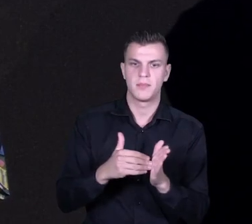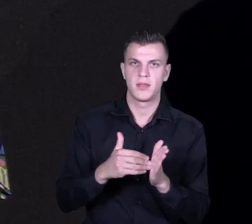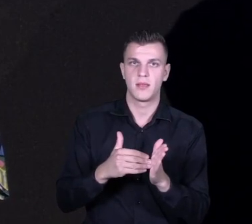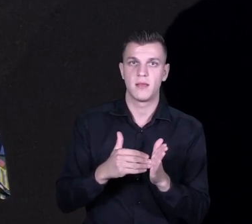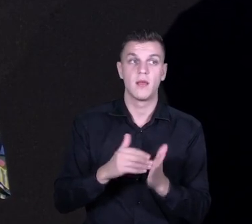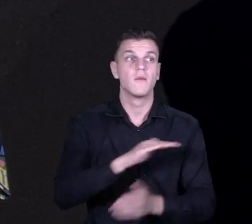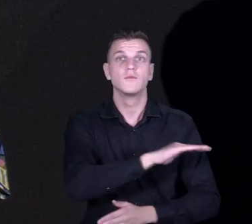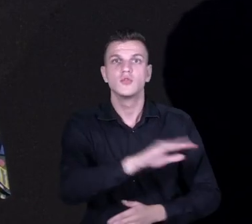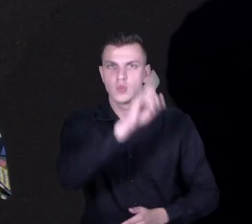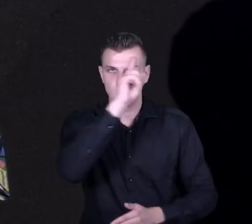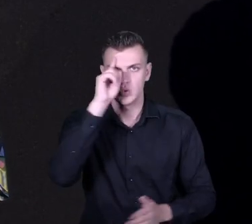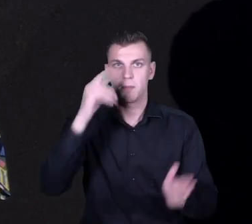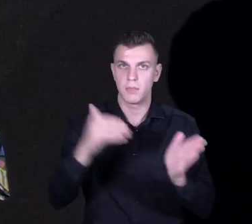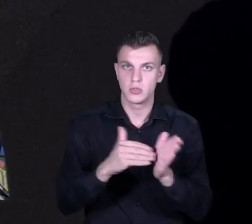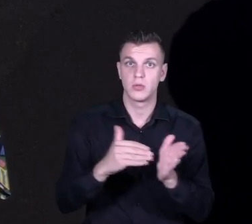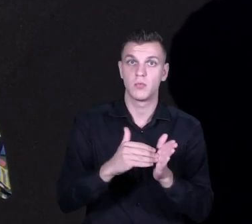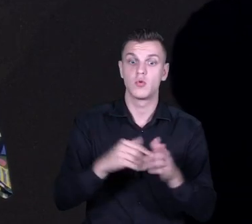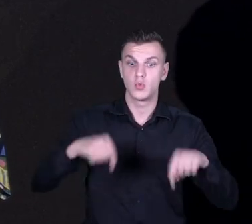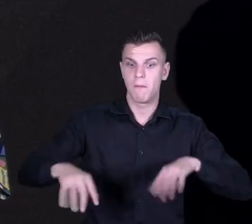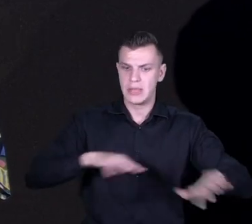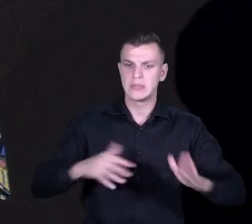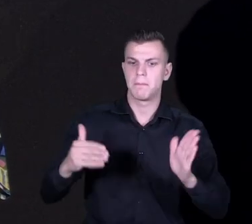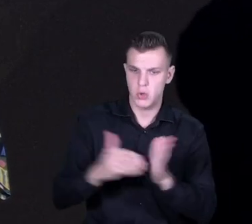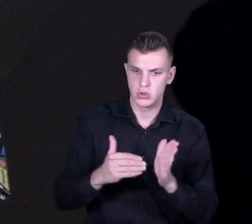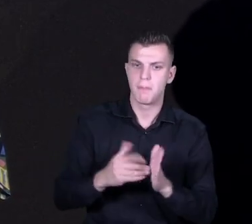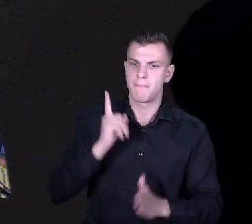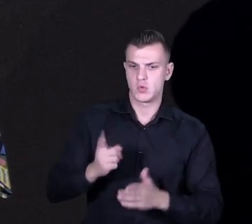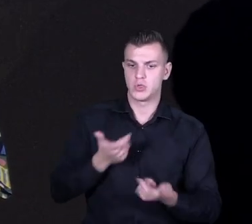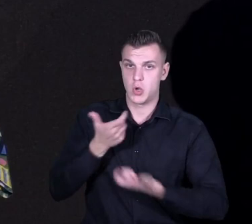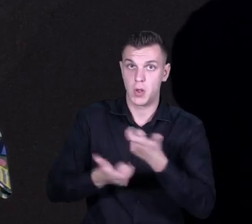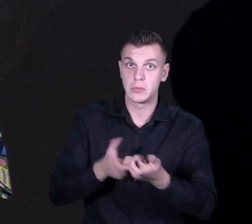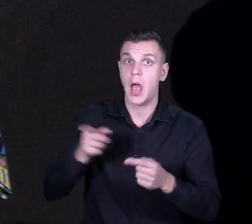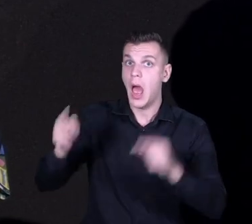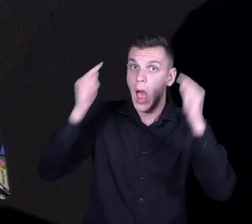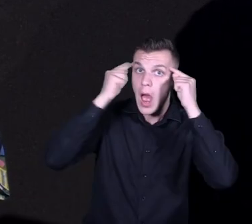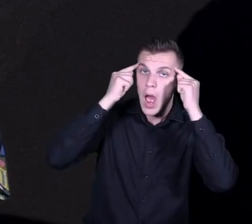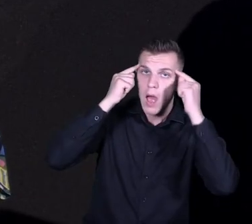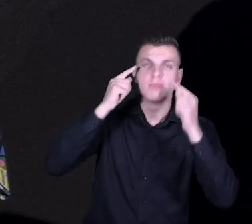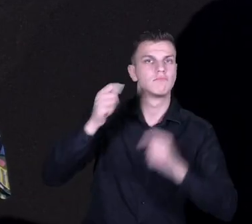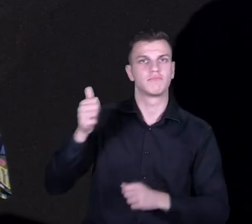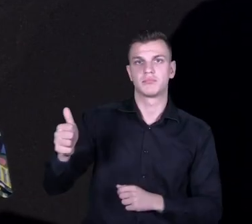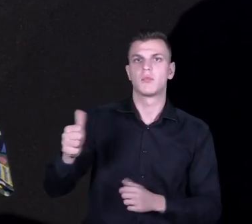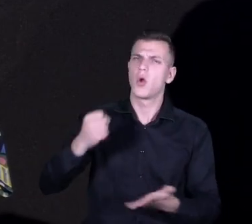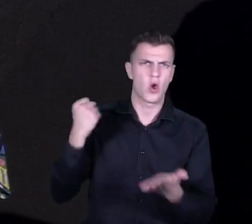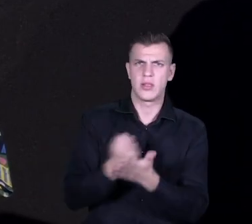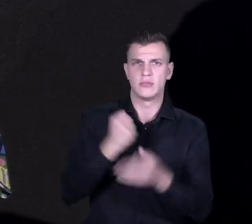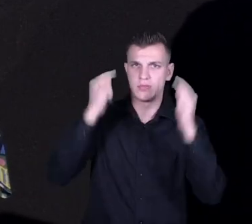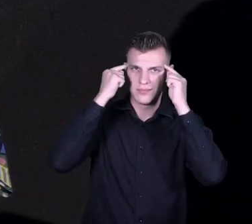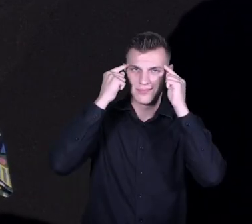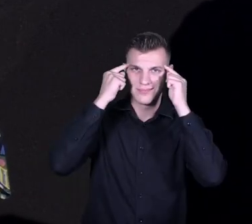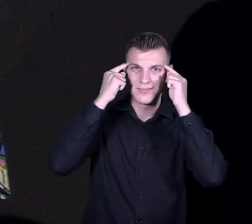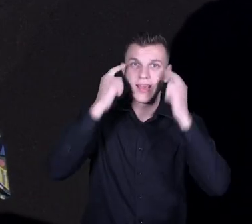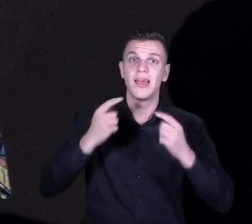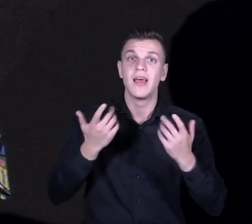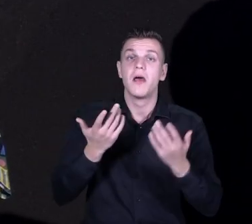naszego środowiska, naszego miejsca. To jest moim zdaniem warunek konieczny. Ktoś,